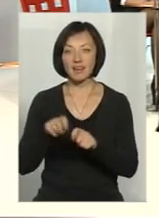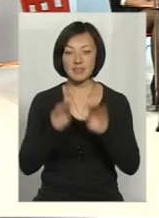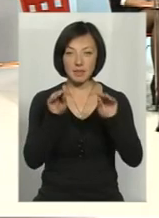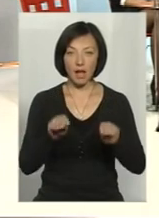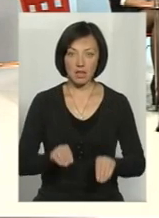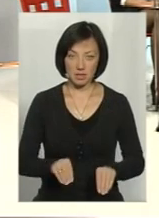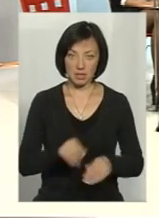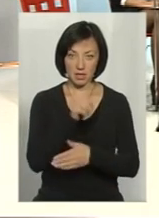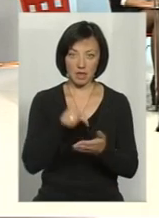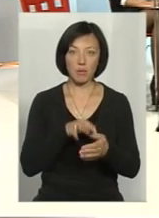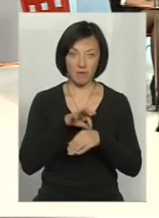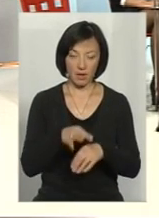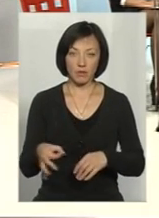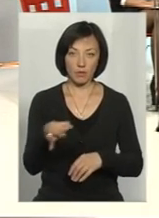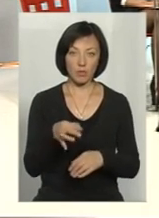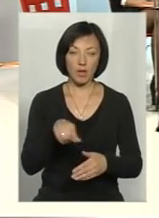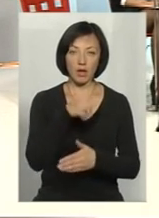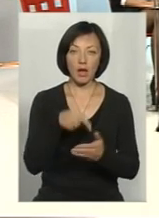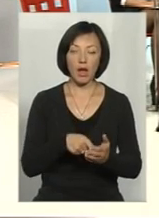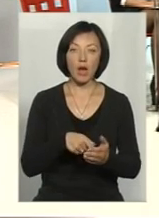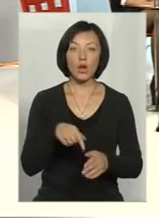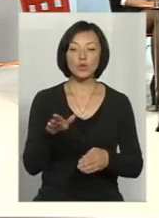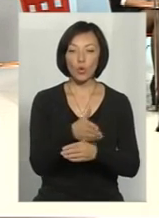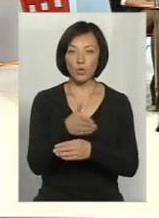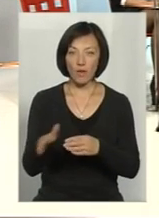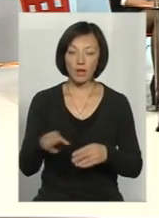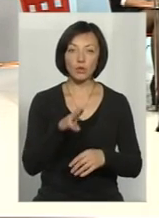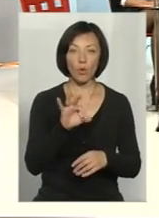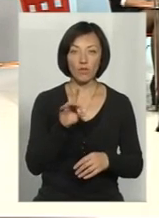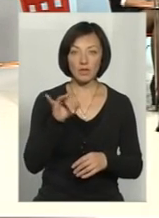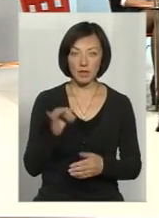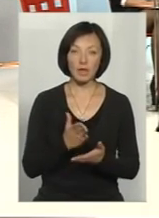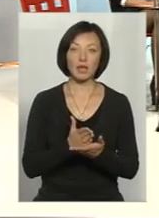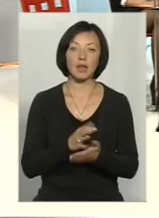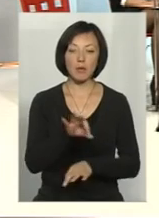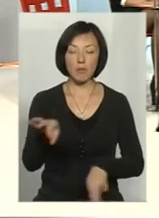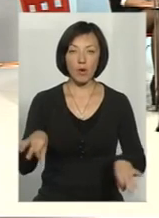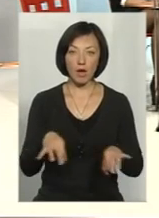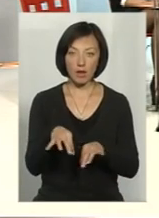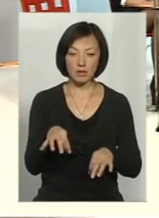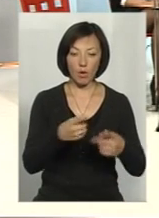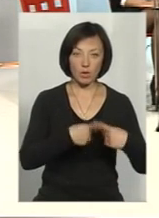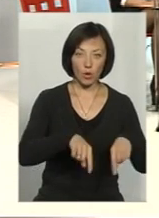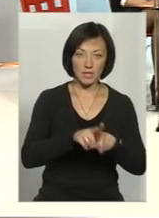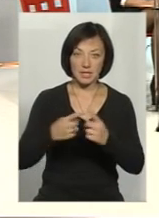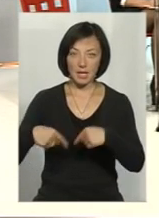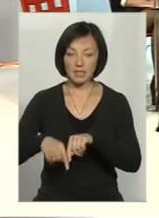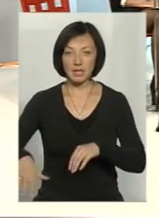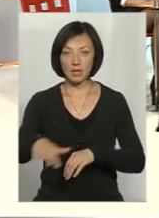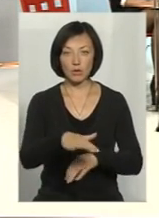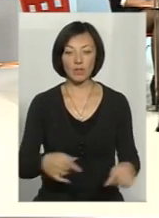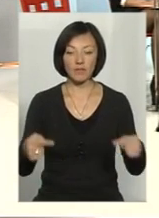проведена в області? Зонування по Нацпарку Подільській Товтри так проведено, є проєкт організації території, відповідно до якого